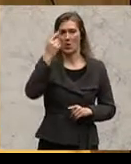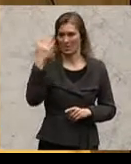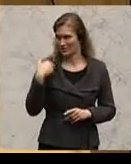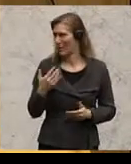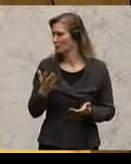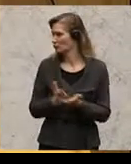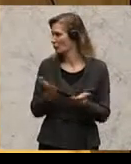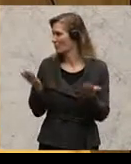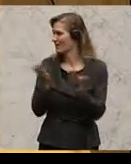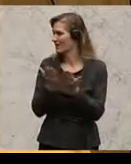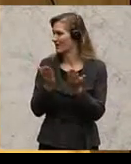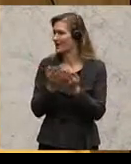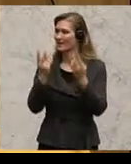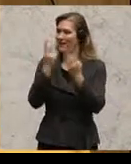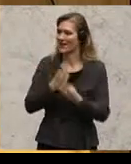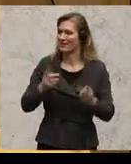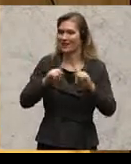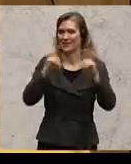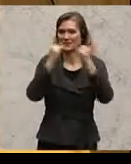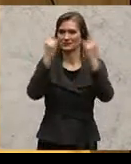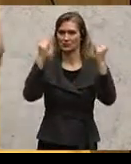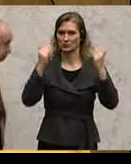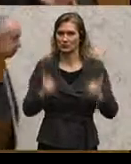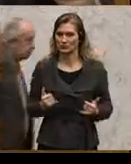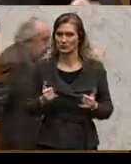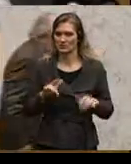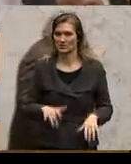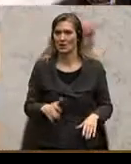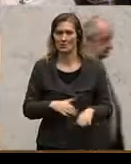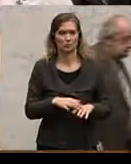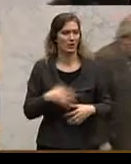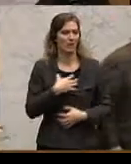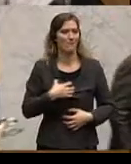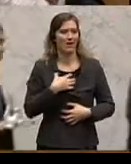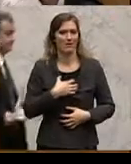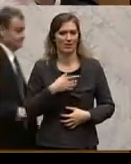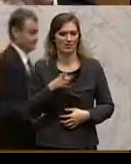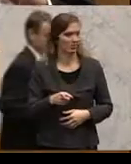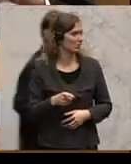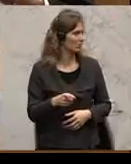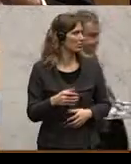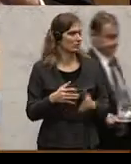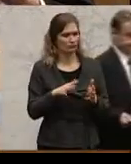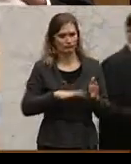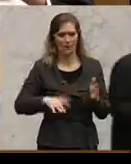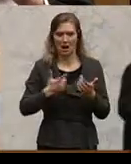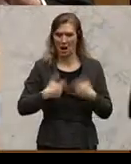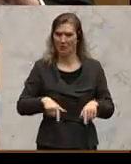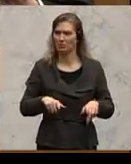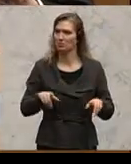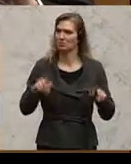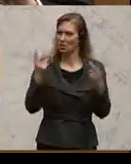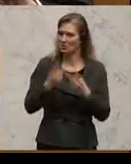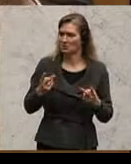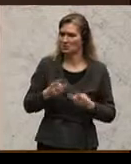verglichen auch mit ähnlichen Instituten in Bayern vergleichbar, Bayern von der Größe des Landes, auch von der Anzahl